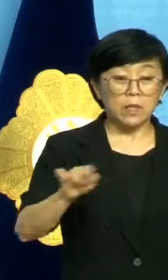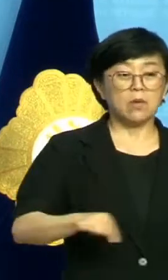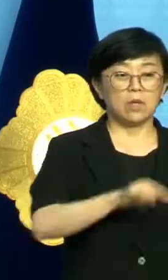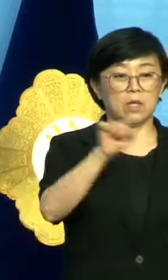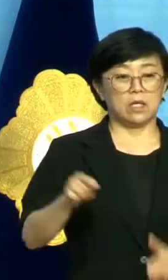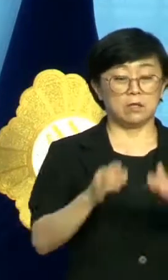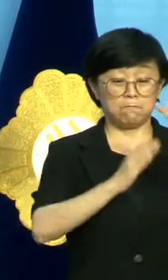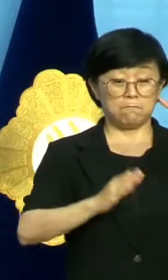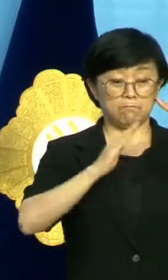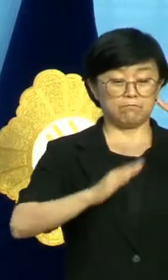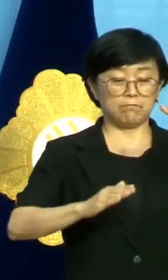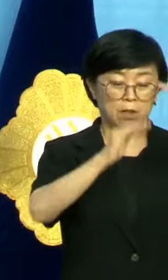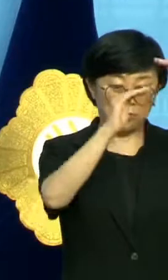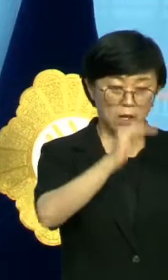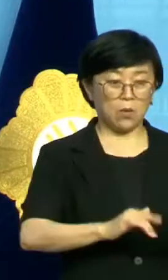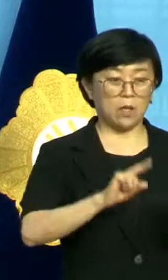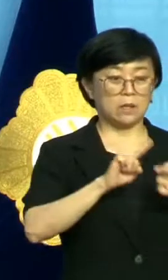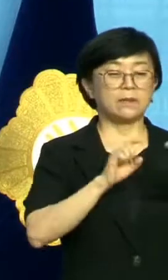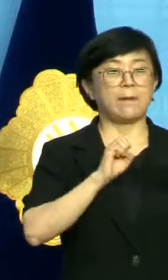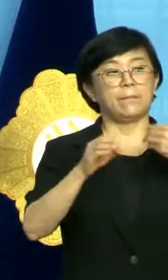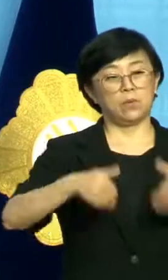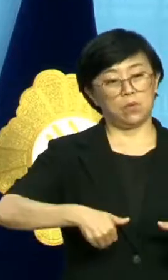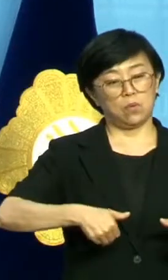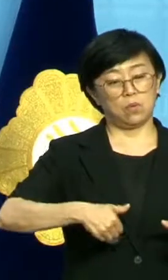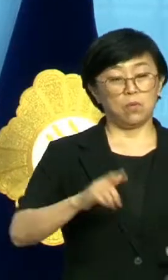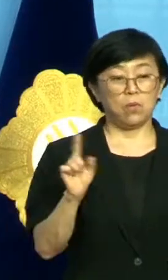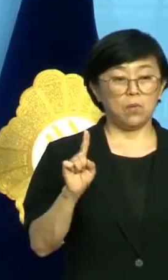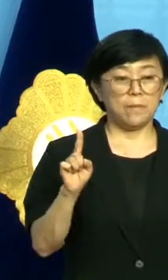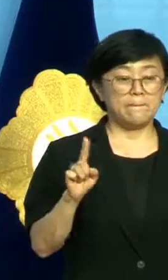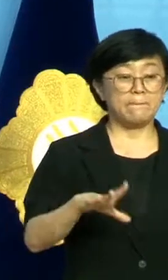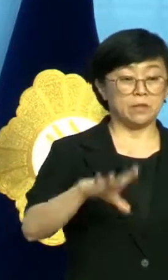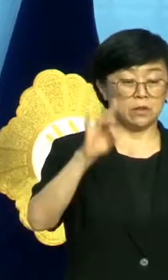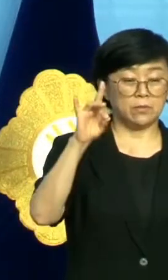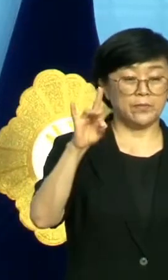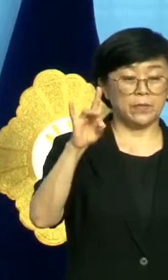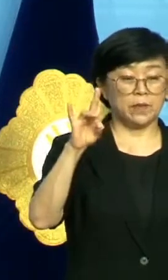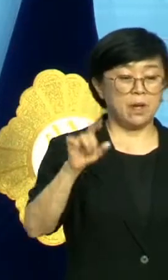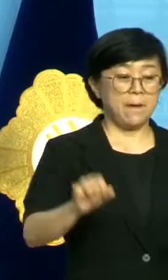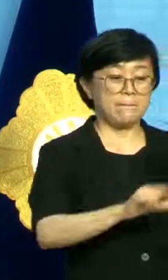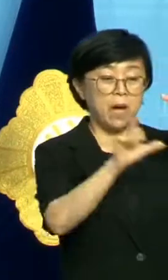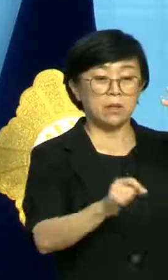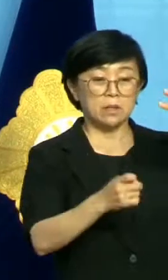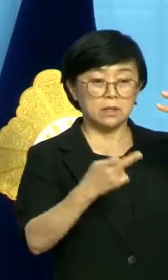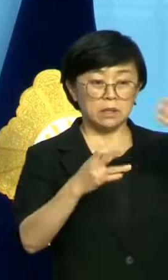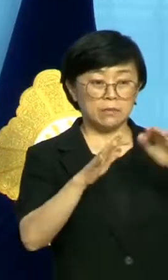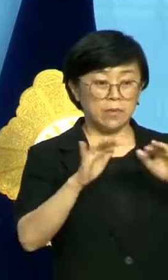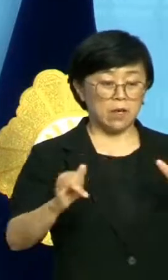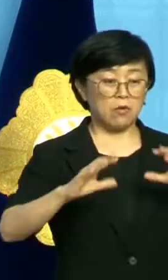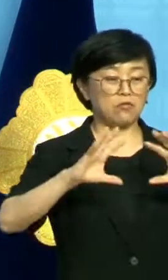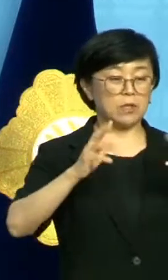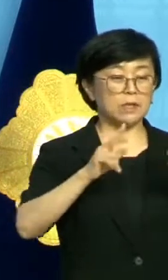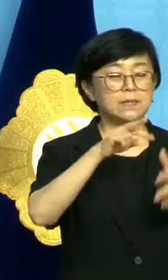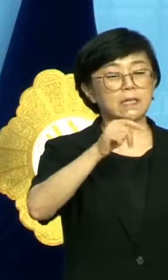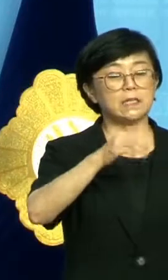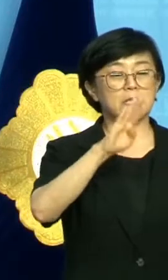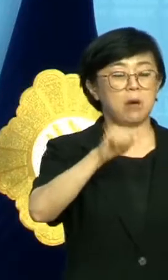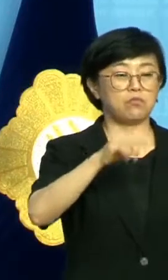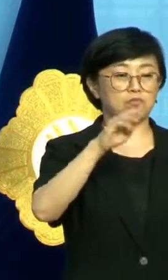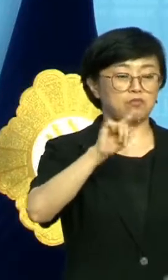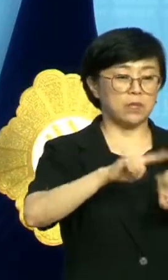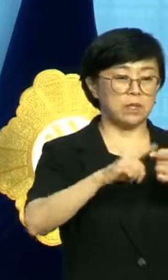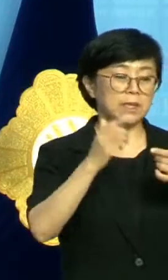기관은 다음 내용에 대해 답해야 한다. 먼저 8월 12일 국회 산자위 소속 의원이 주최한